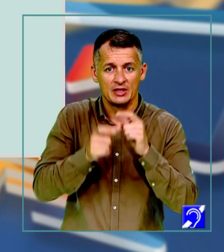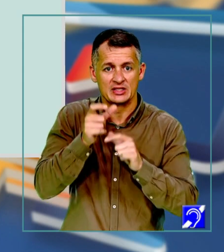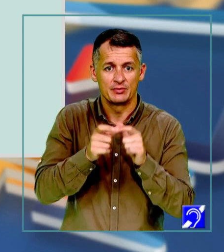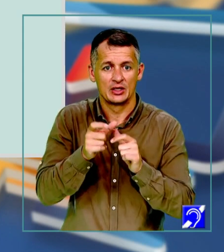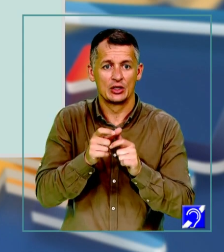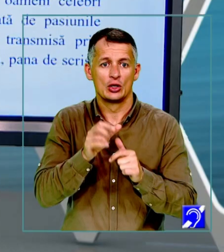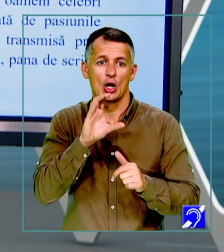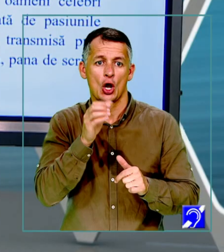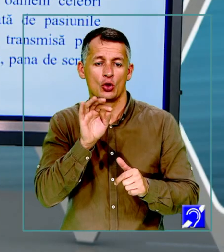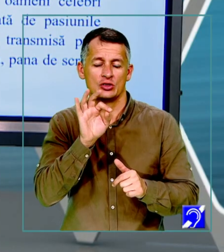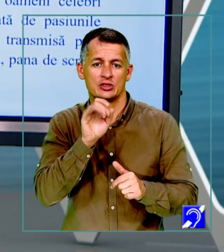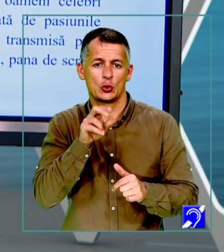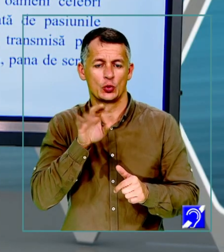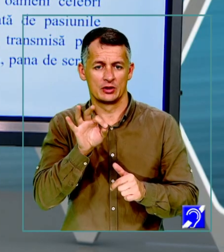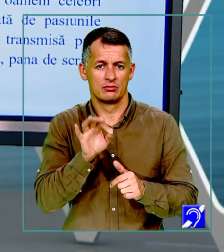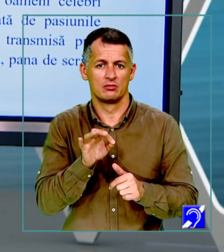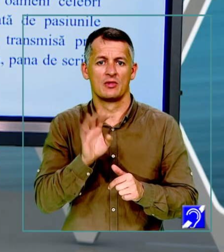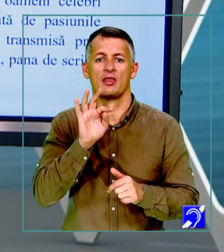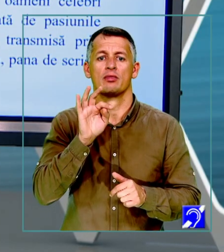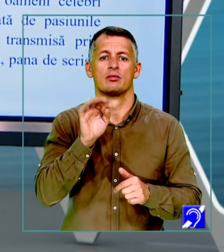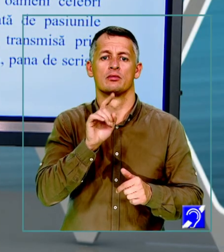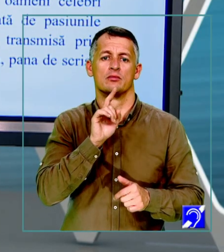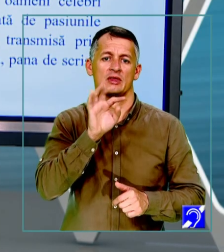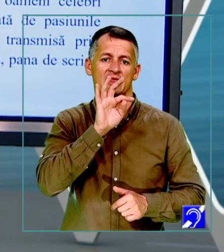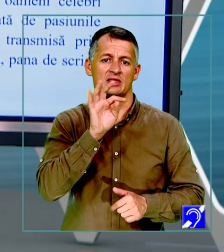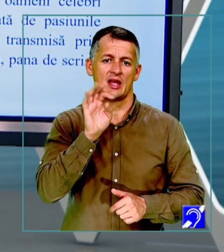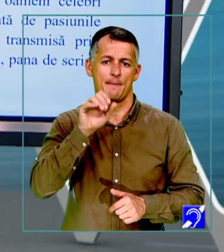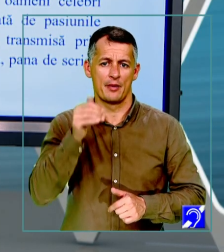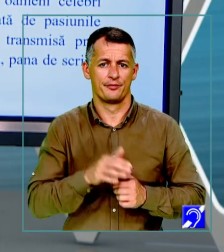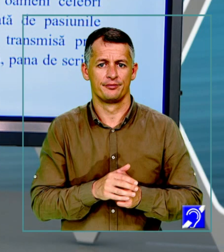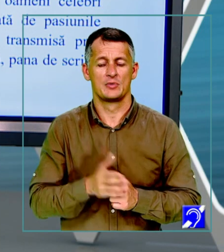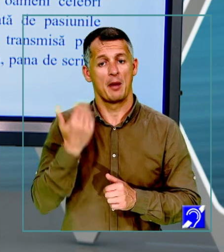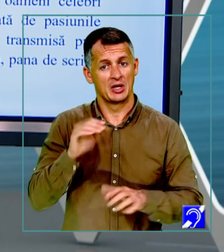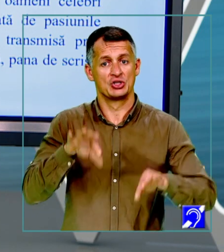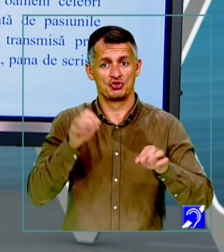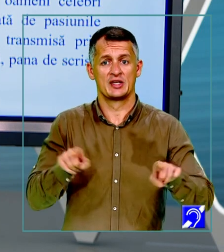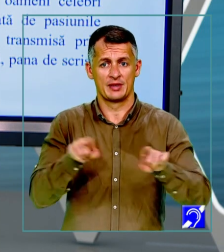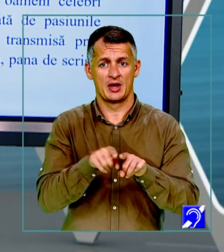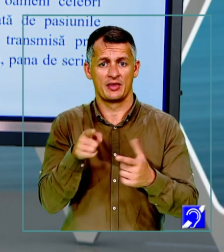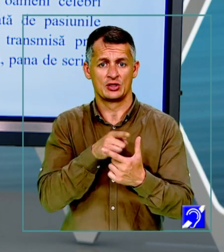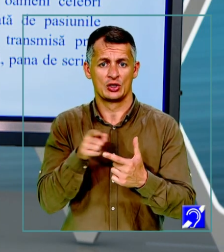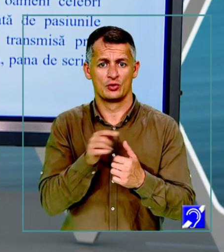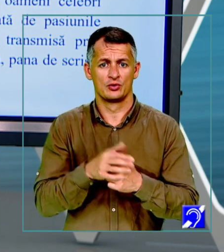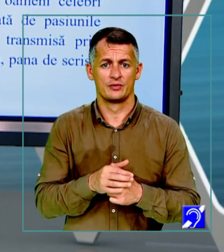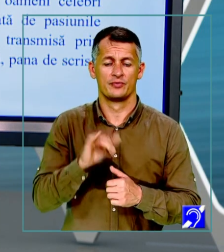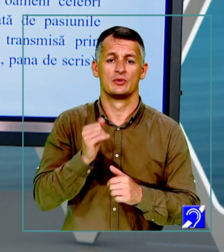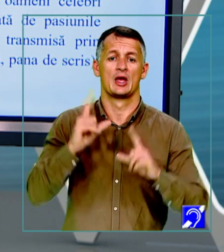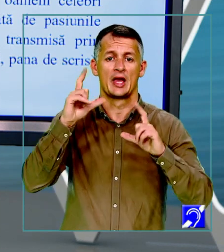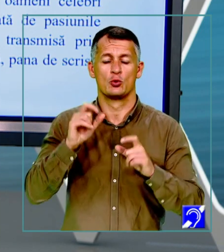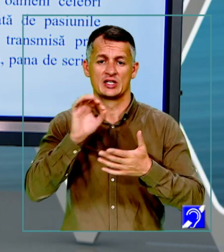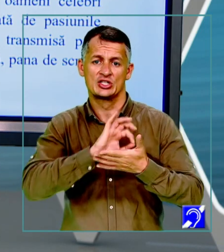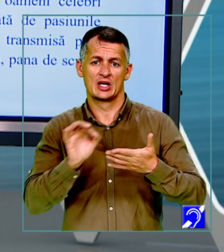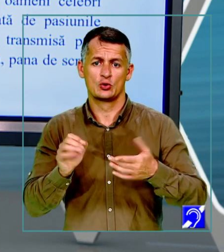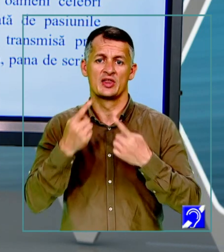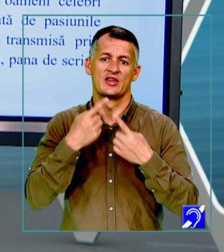conținut, la temă. Totodată am găsit și o asemănare între cele două. Merg mai departe. Spuneam că ilustrația și textul diferă